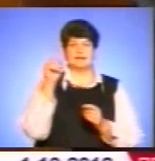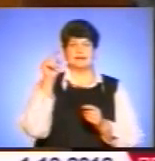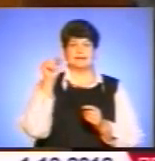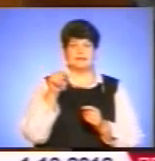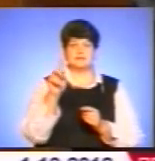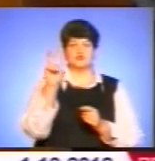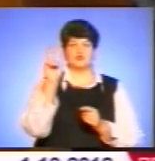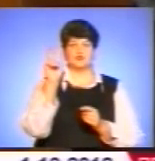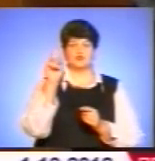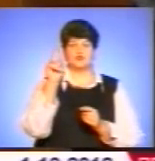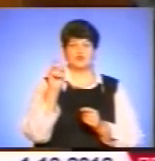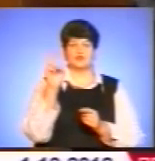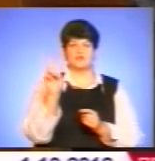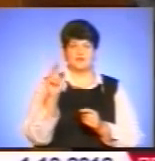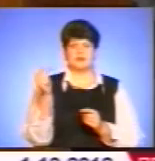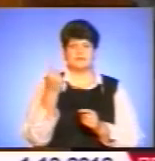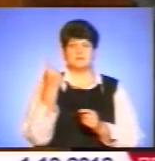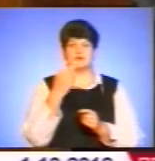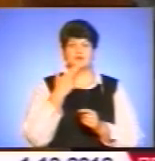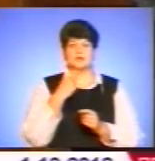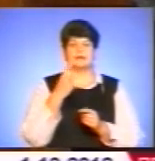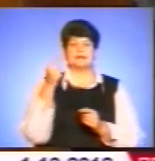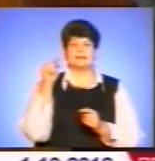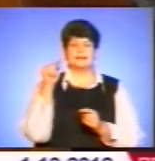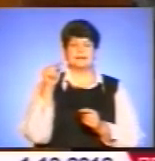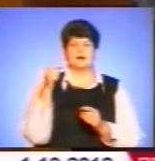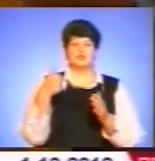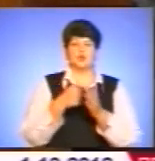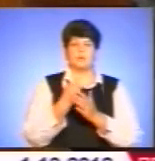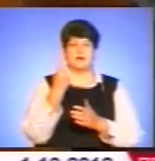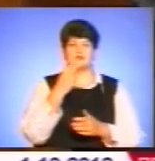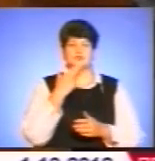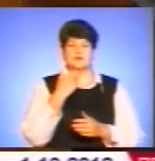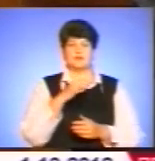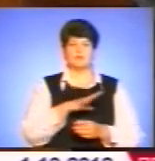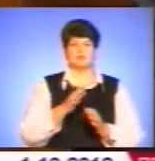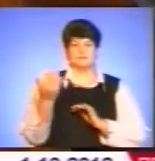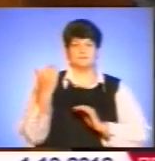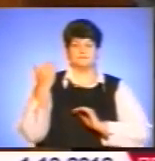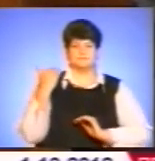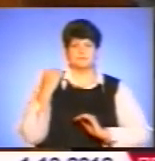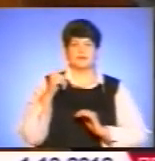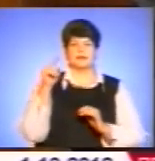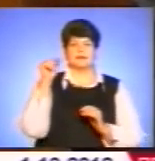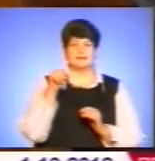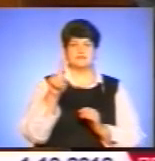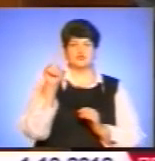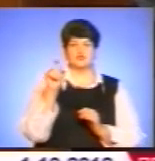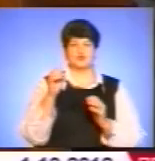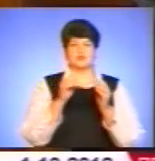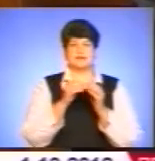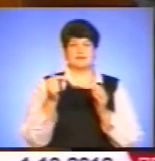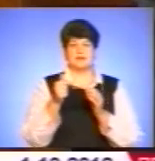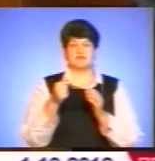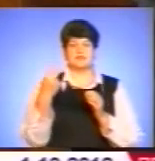гривні, з 1 червня вона піднялась до 1102 гривні, а до 1 червня вона становила 1110 гривень 20